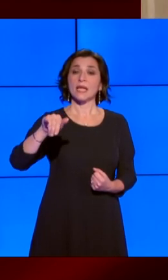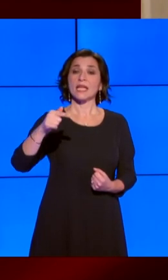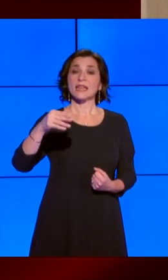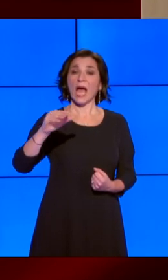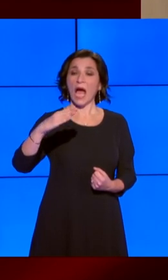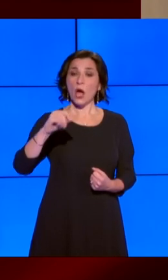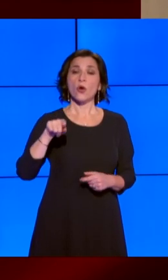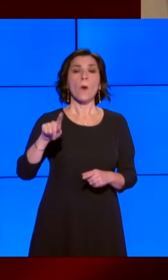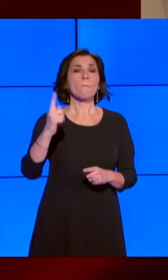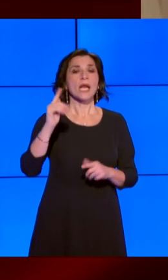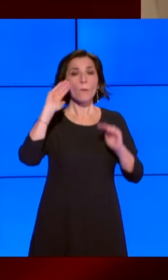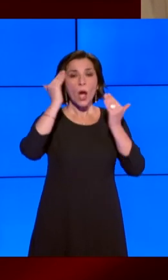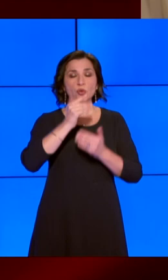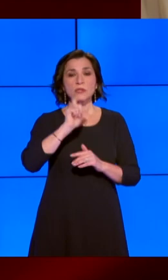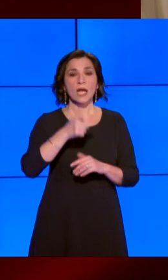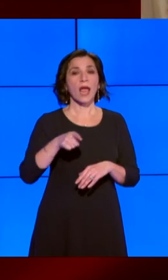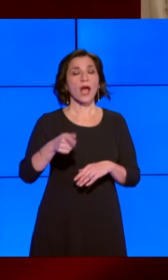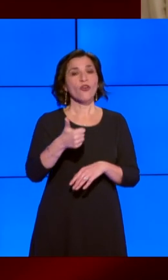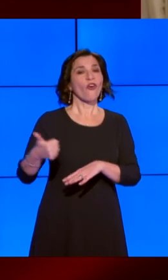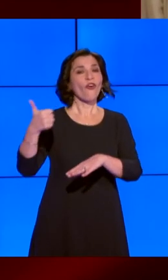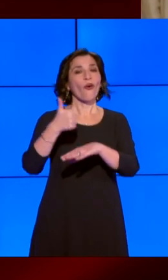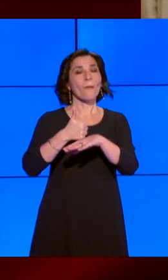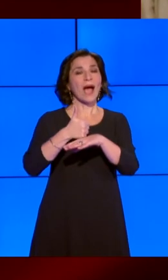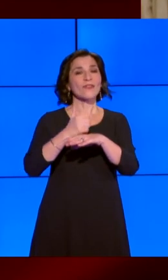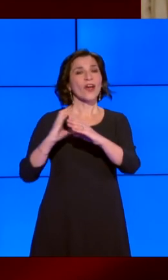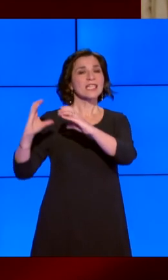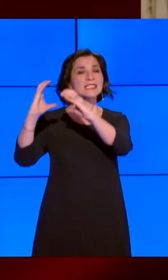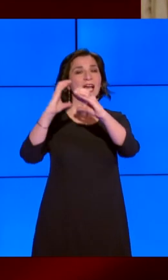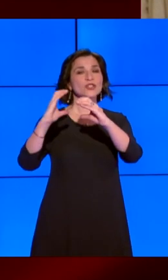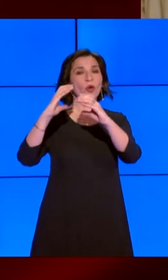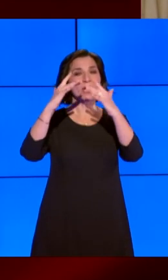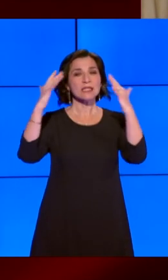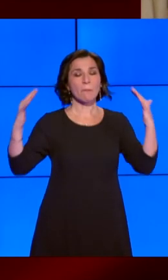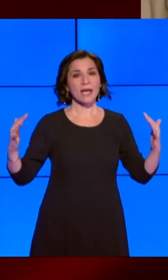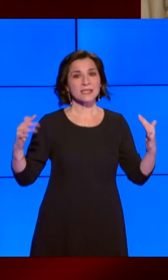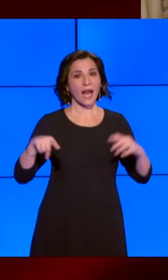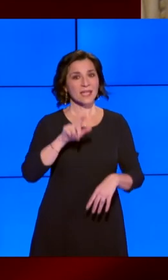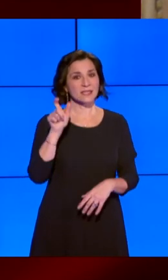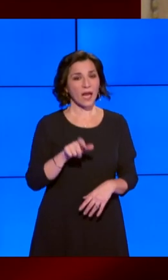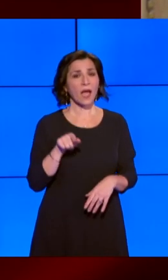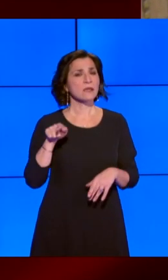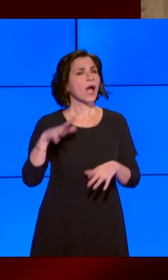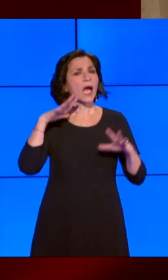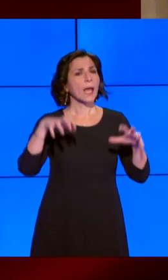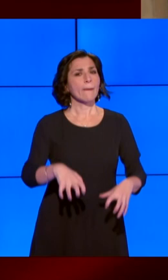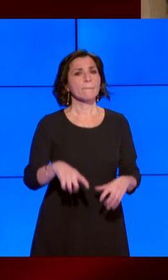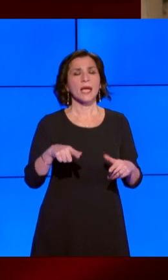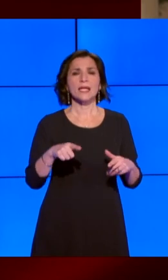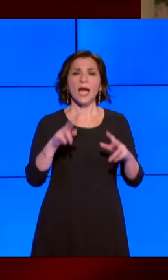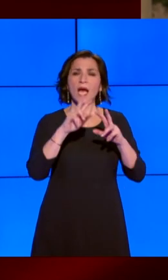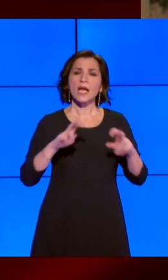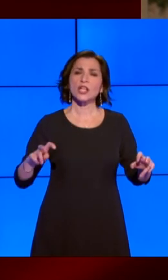Spaziale Internazionale impegnato nella frontiera avanzata della ricerca nello spazio